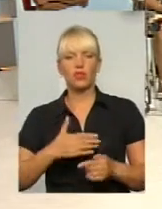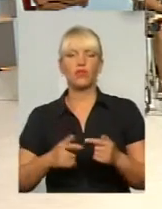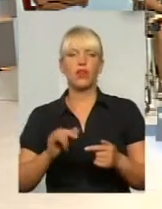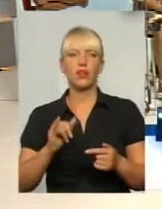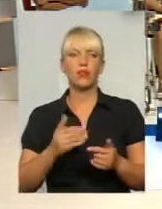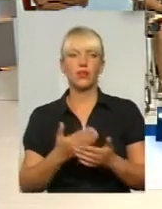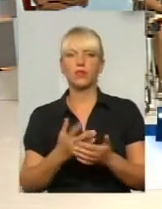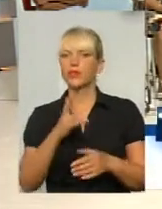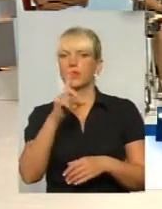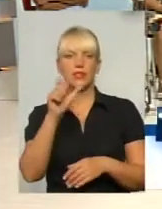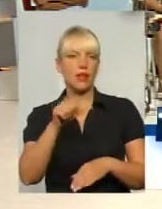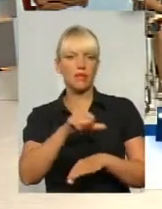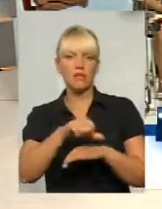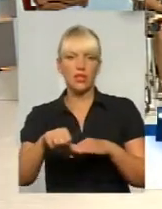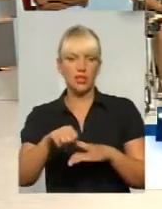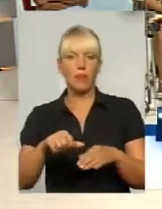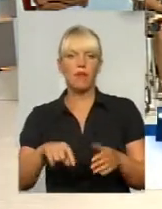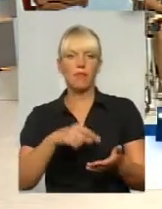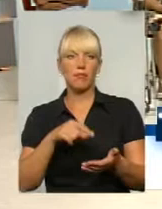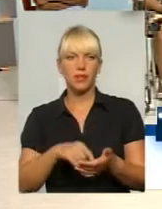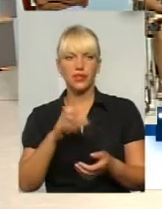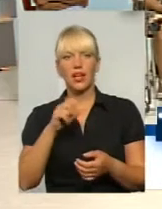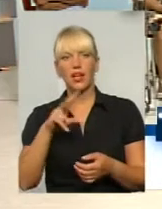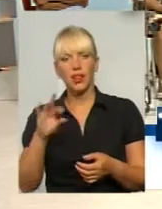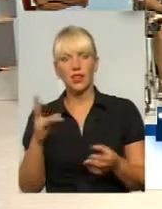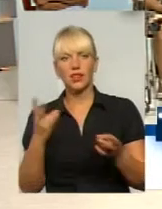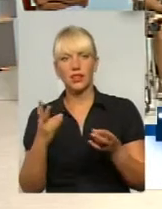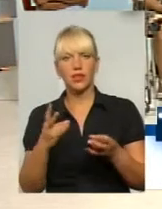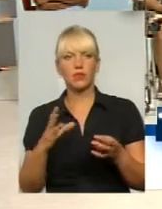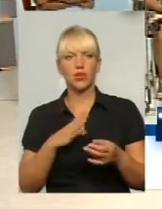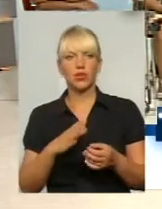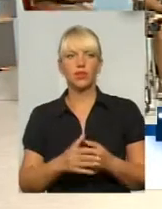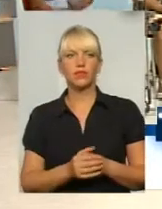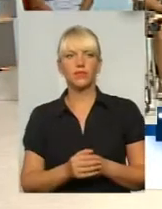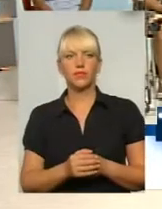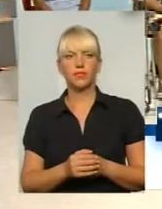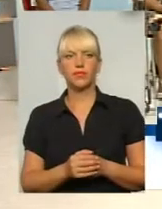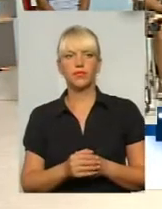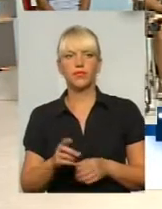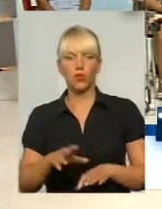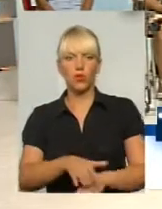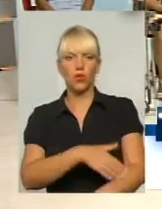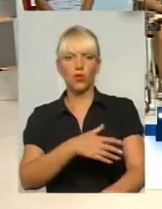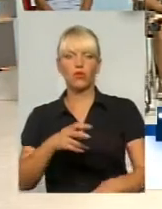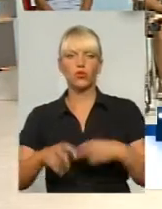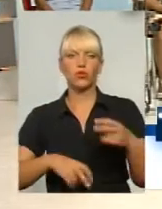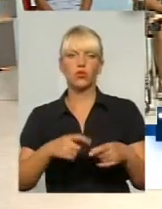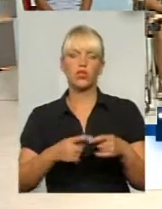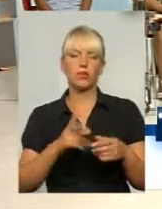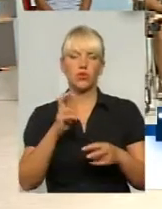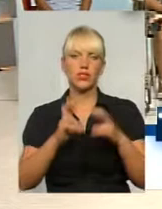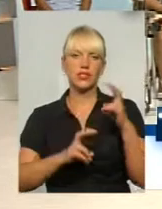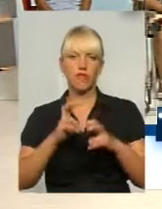знайти її десь за межами міста, але вона має бути і приближена для того, щоб... Її довго всі шукали, тут не один раз. по Заводській